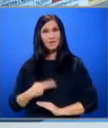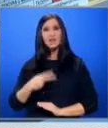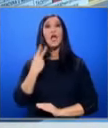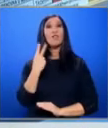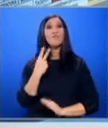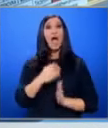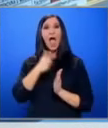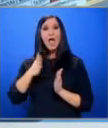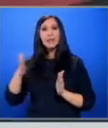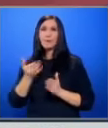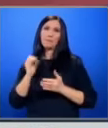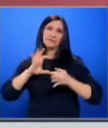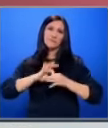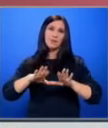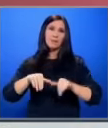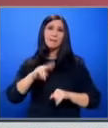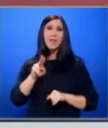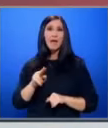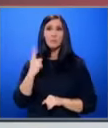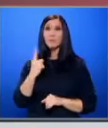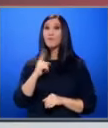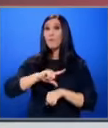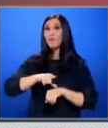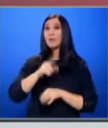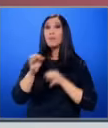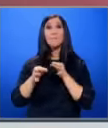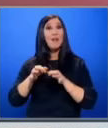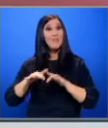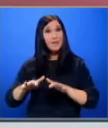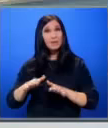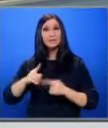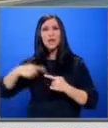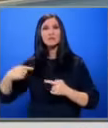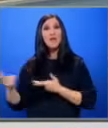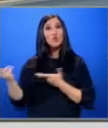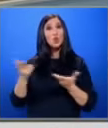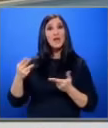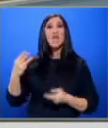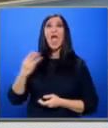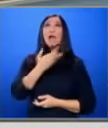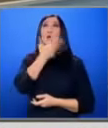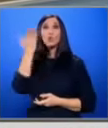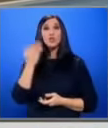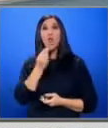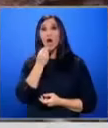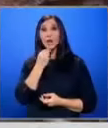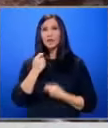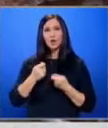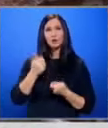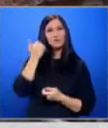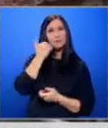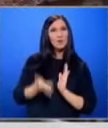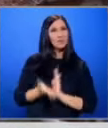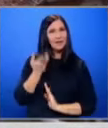връзка с приемането на еврото Първо по време на пандемията се развиват доставките на екологична харна И търговците се възползват повишавайки